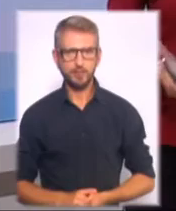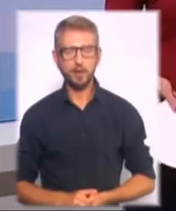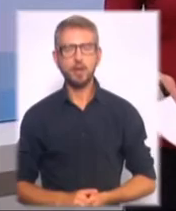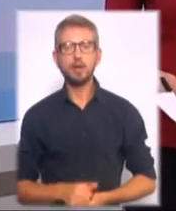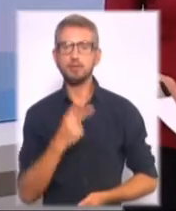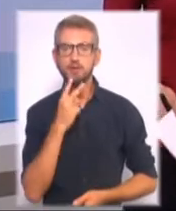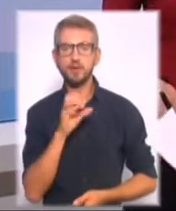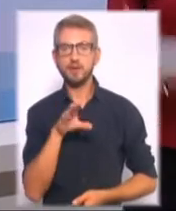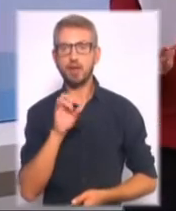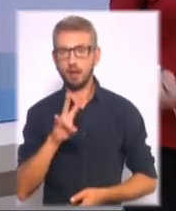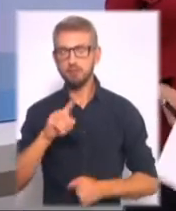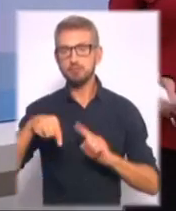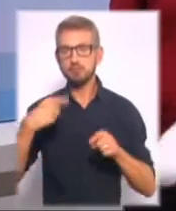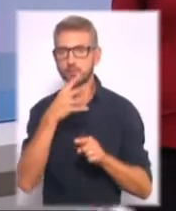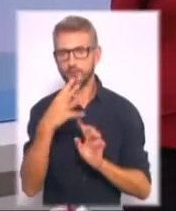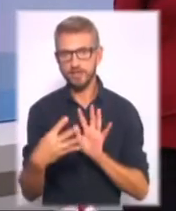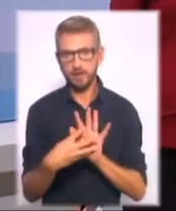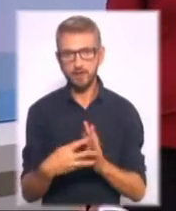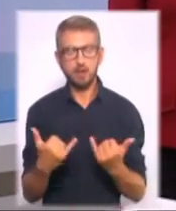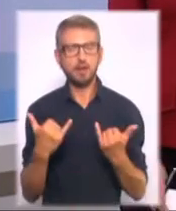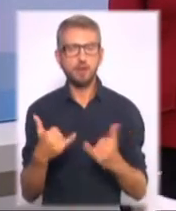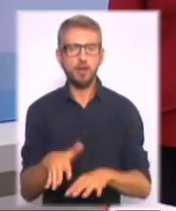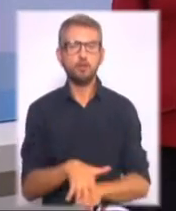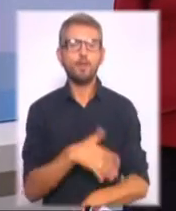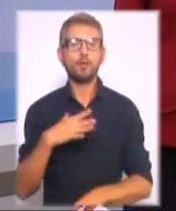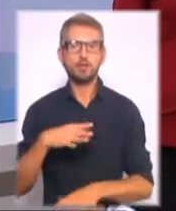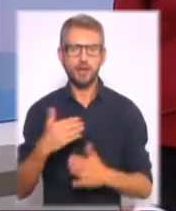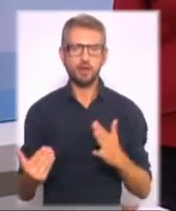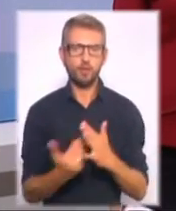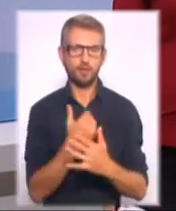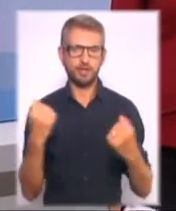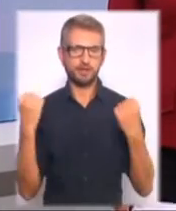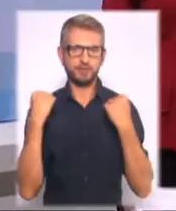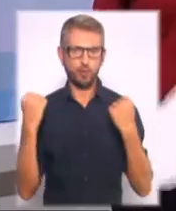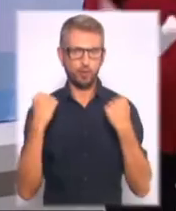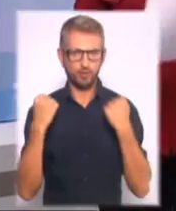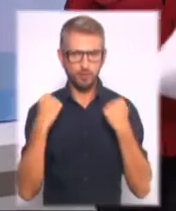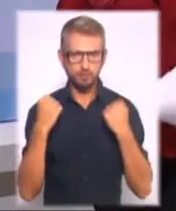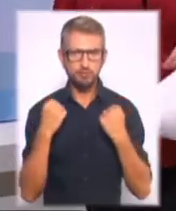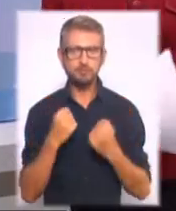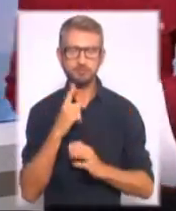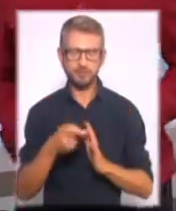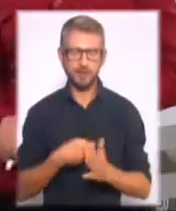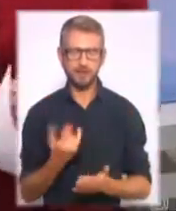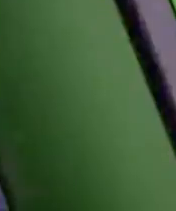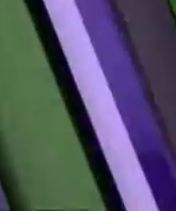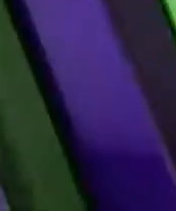дивіться в ефірі о 21. І ось уже зараз довгождані новини спорту. Роман Сагай стежить за динамічними подіями. Залишайтесь.